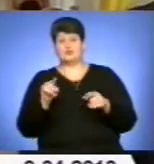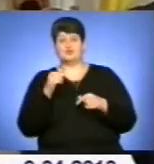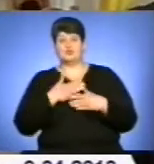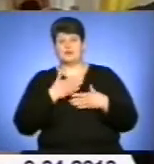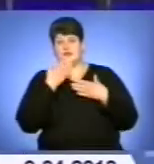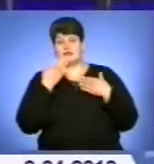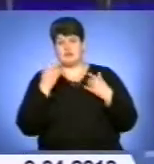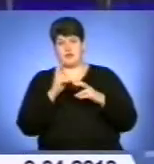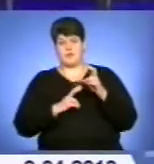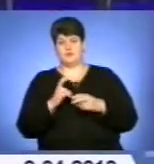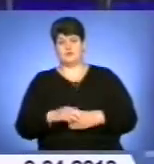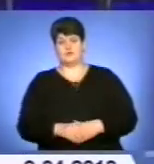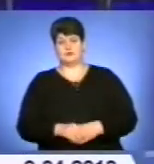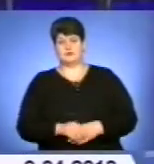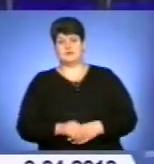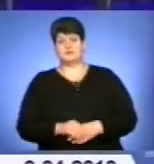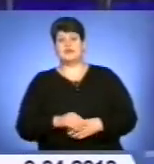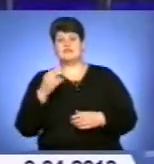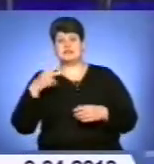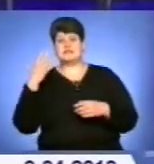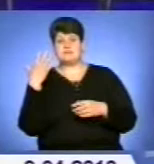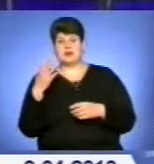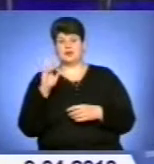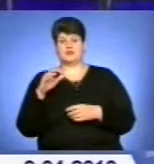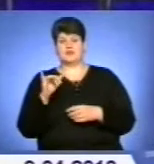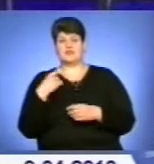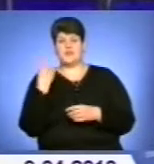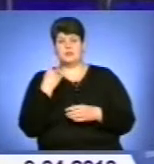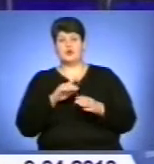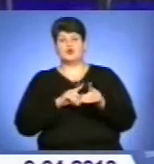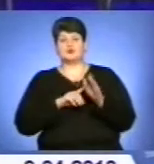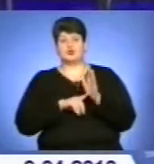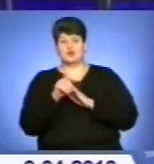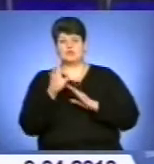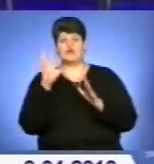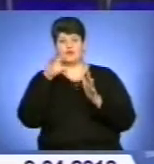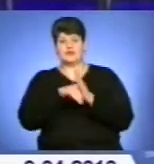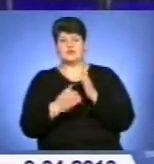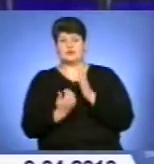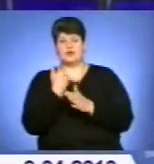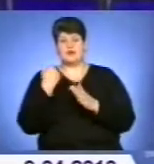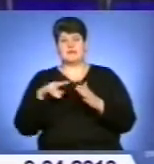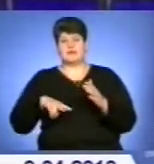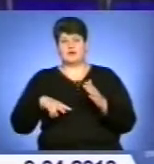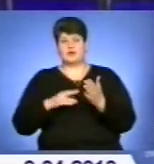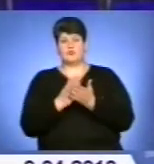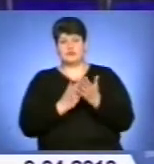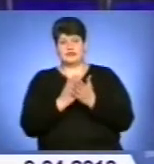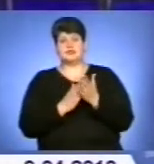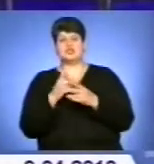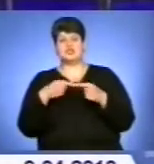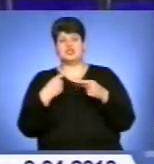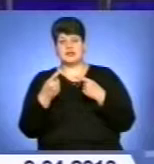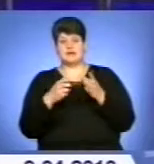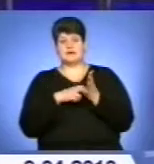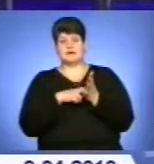З 25 квітня в області розпочнуть впровадження нової адміністративної послуги через мережу відділень